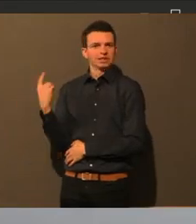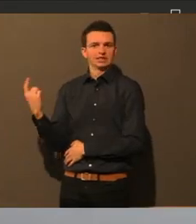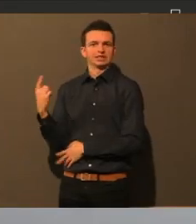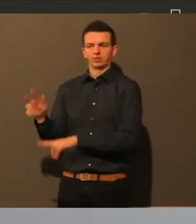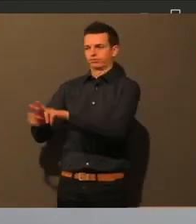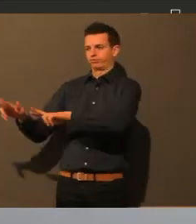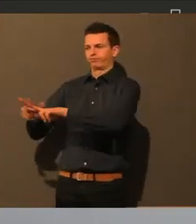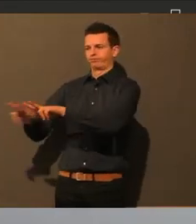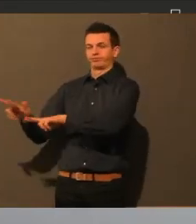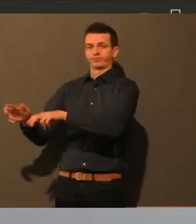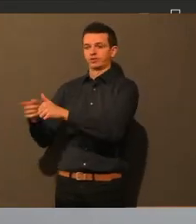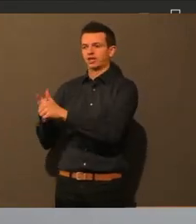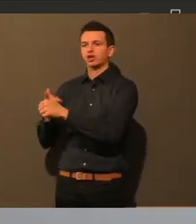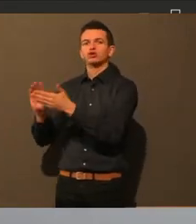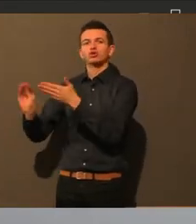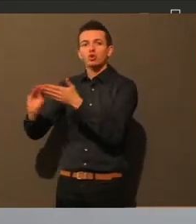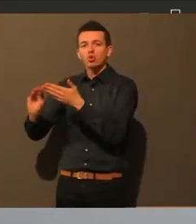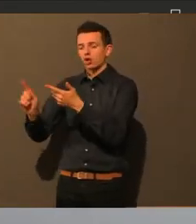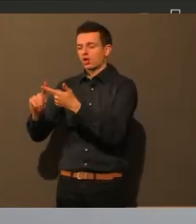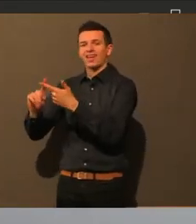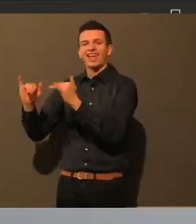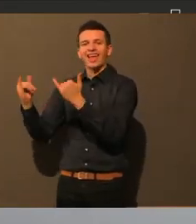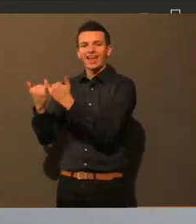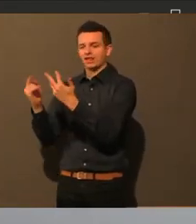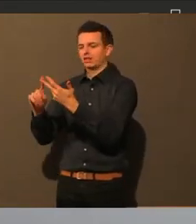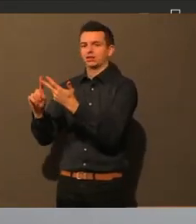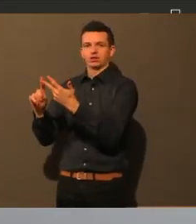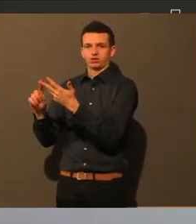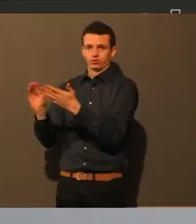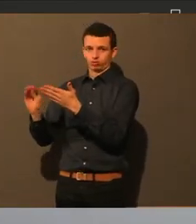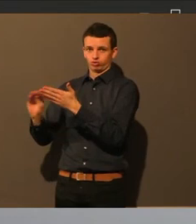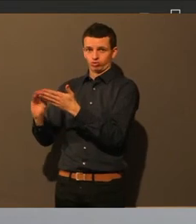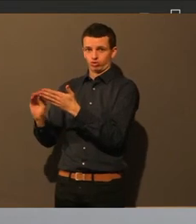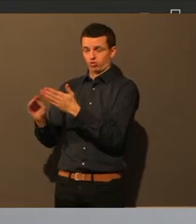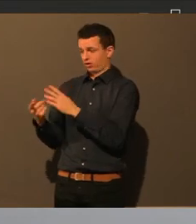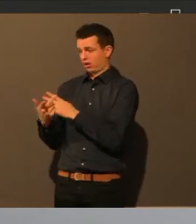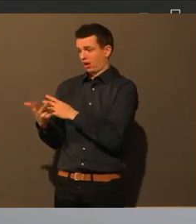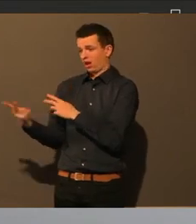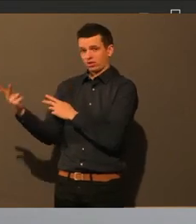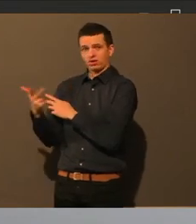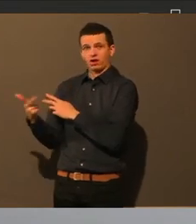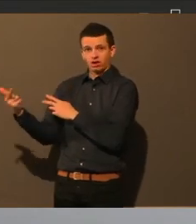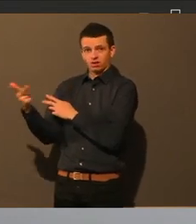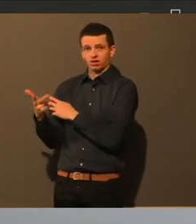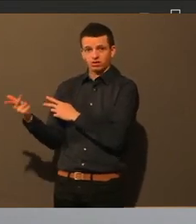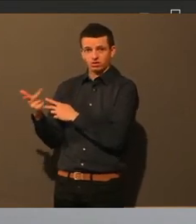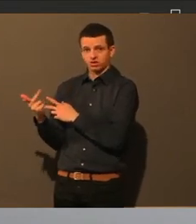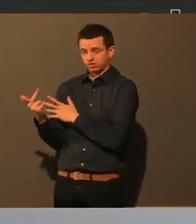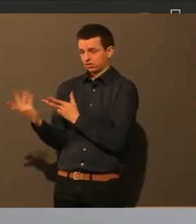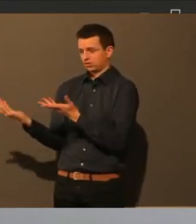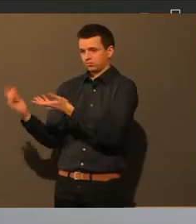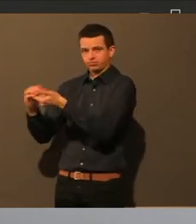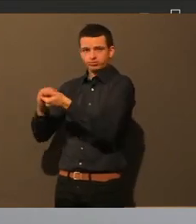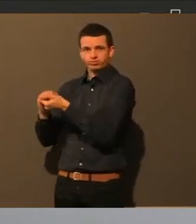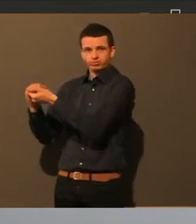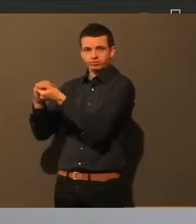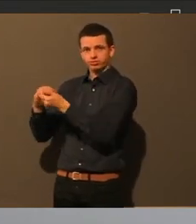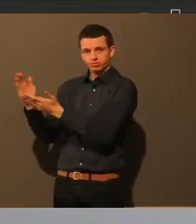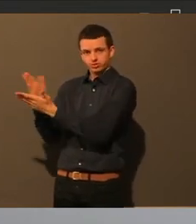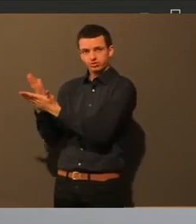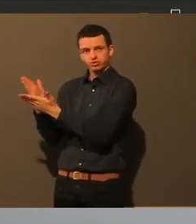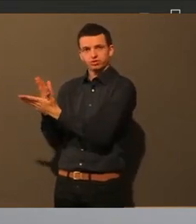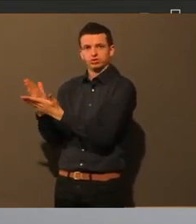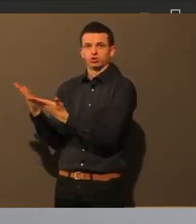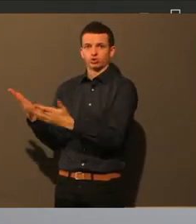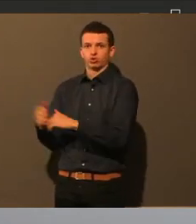die ja entscheiden, wie für sie Unterricht stattfindet in solchen Zeiten. Da zum Beispiel, als es ja jetzt auch im Wechselunterricht ging, da ging es ja auch um die Frage,